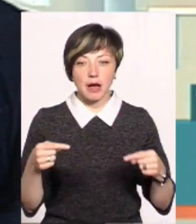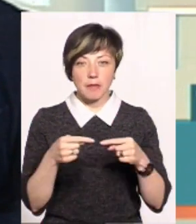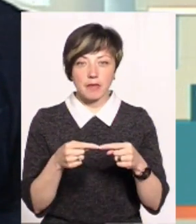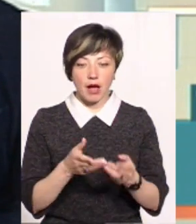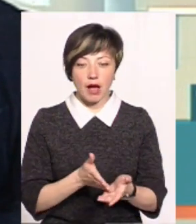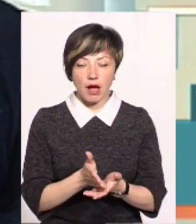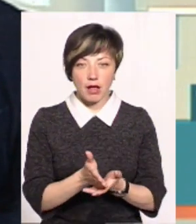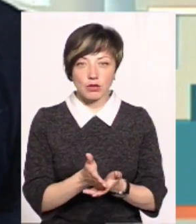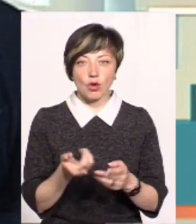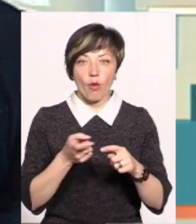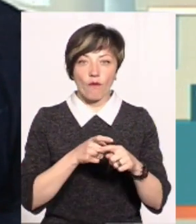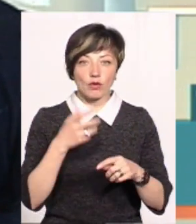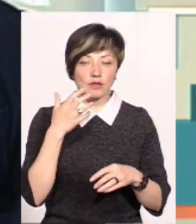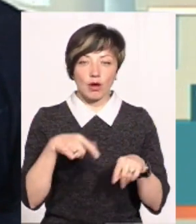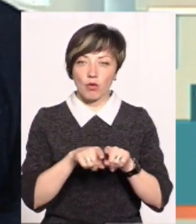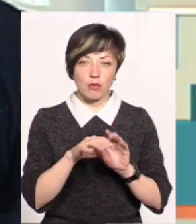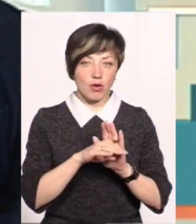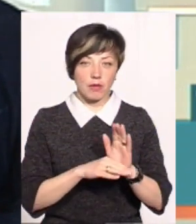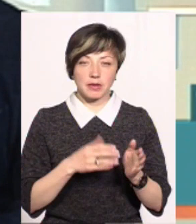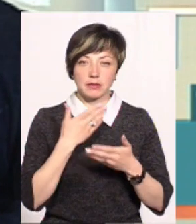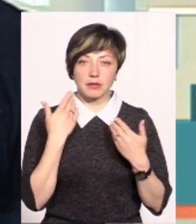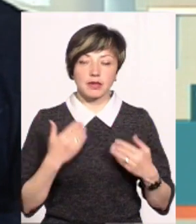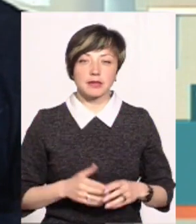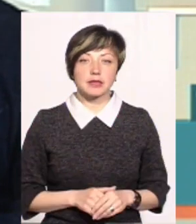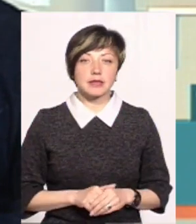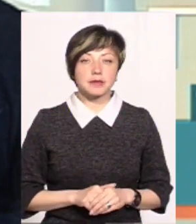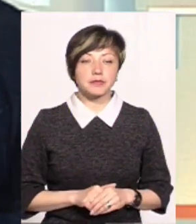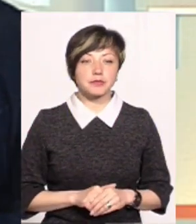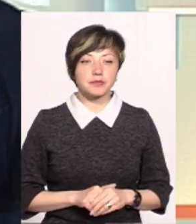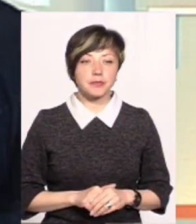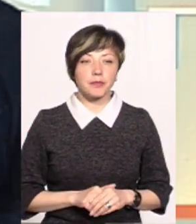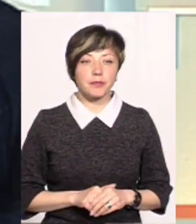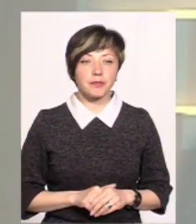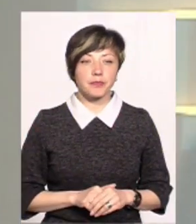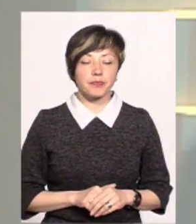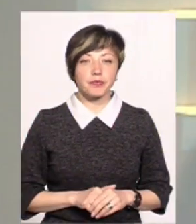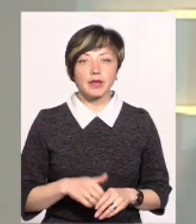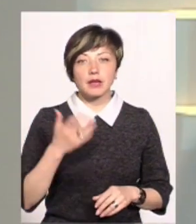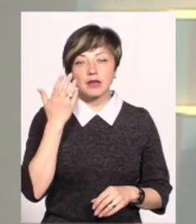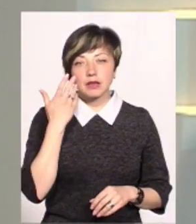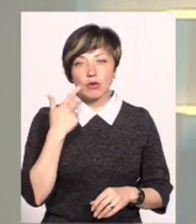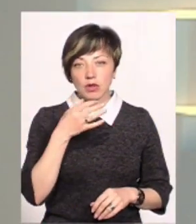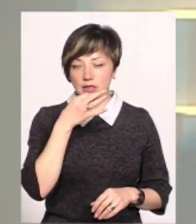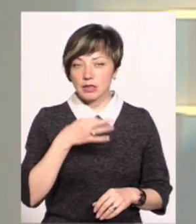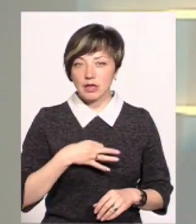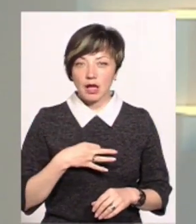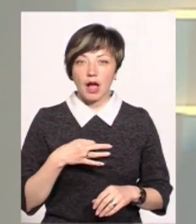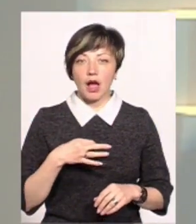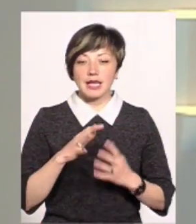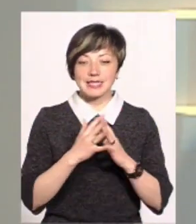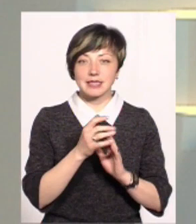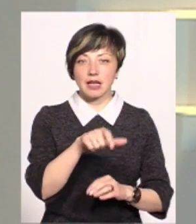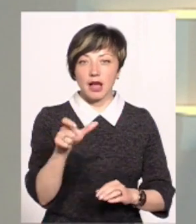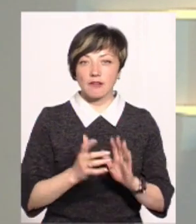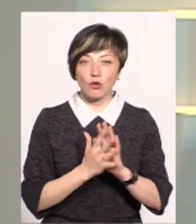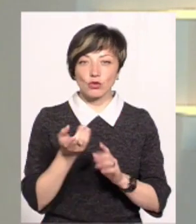галузь обочинництва, такої програми немає. Скажіть, от коли б селяни, які вирощують овочі,